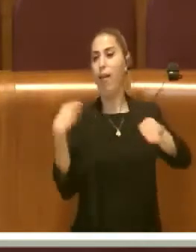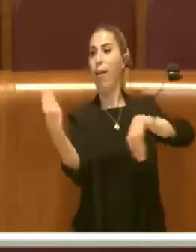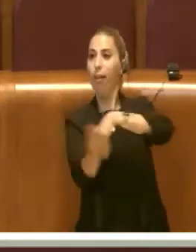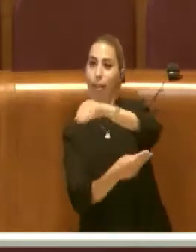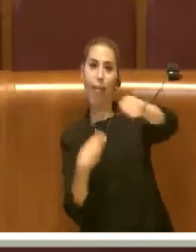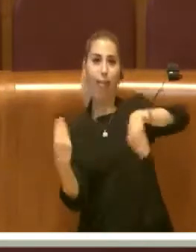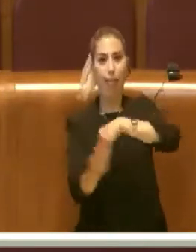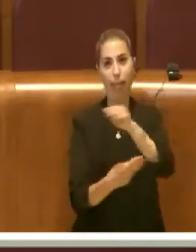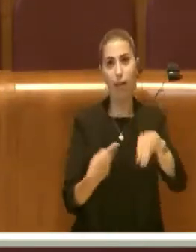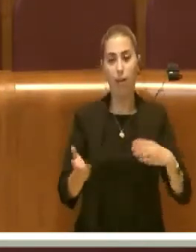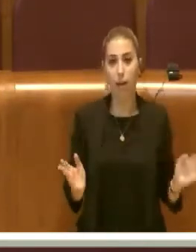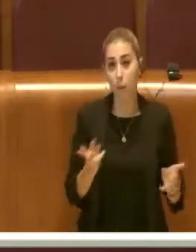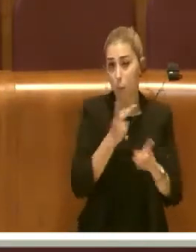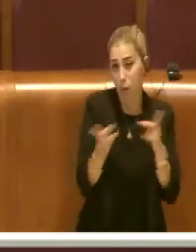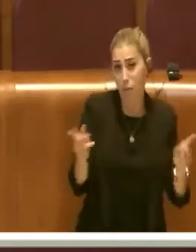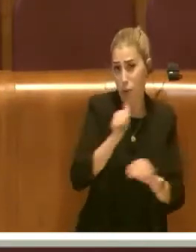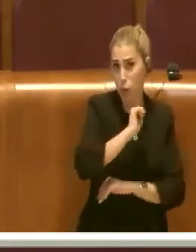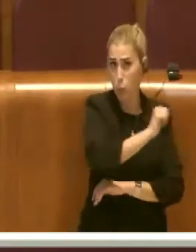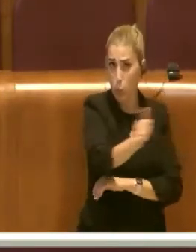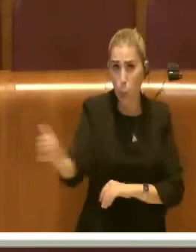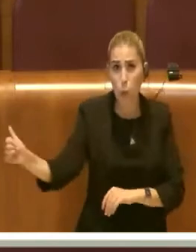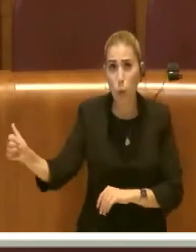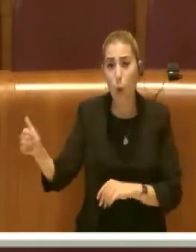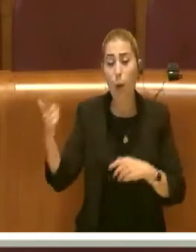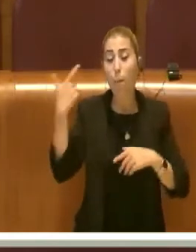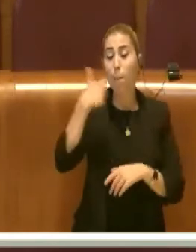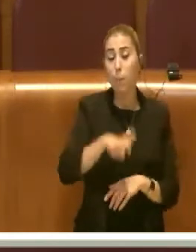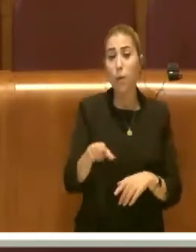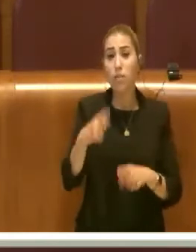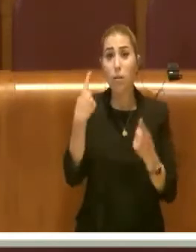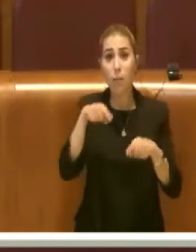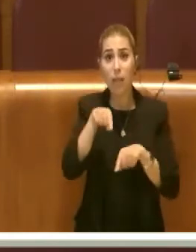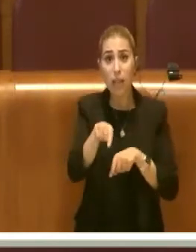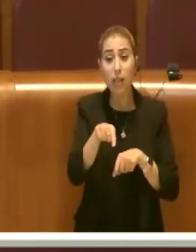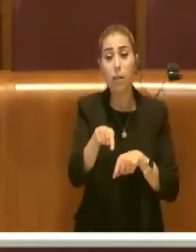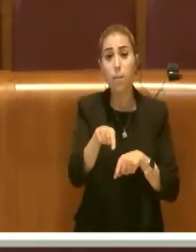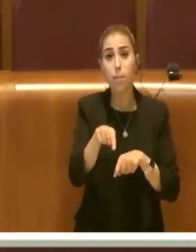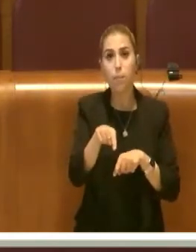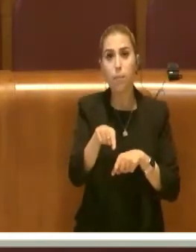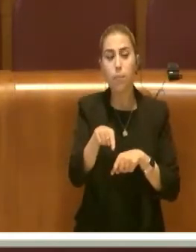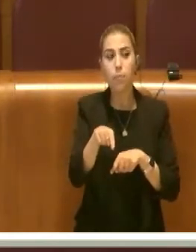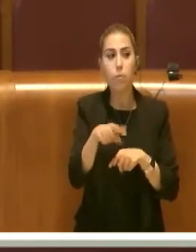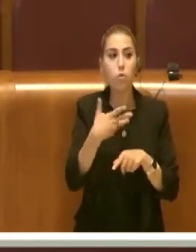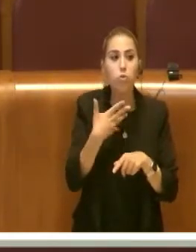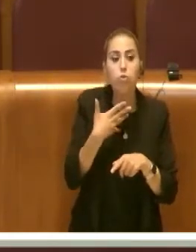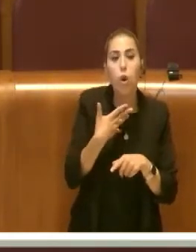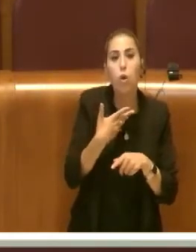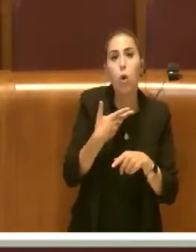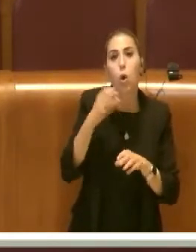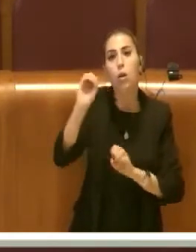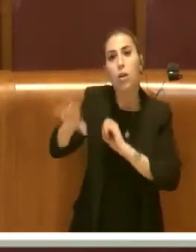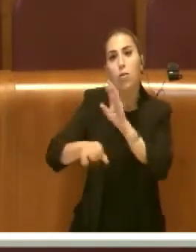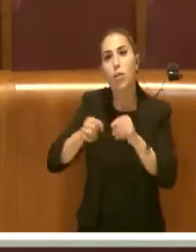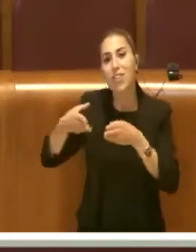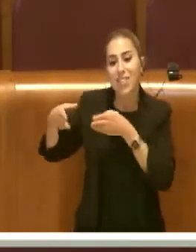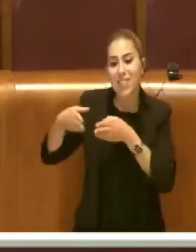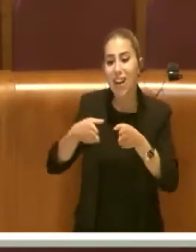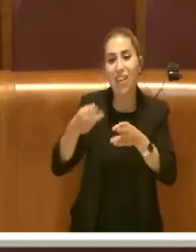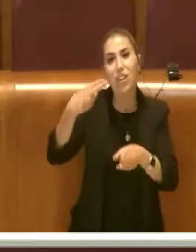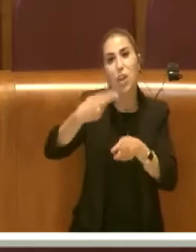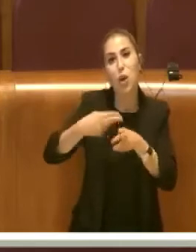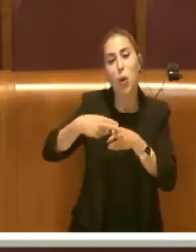C'è da dire sui motivi per cui in questo momento rimangono i rifiuti in strada.